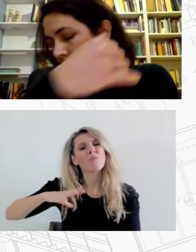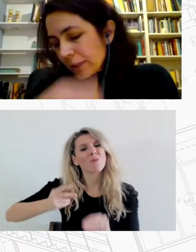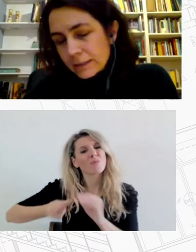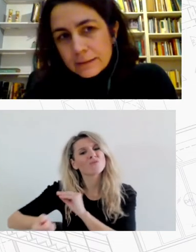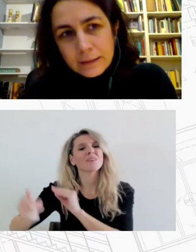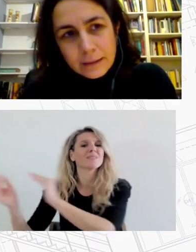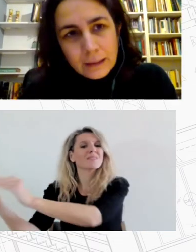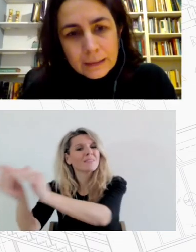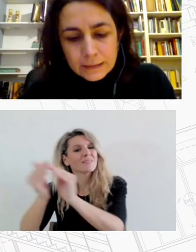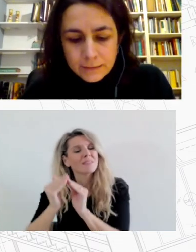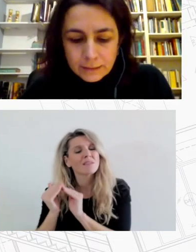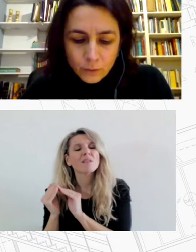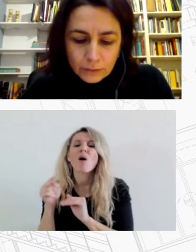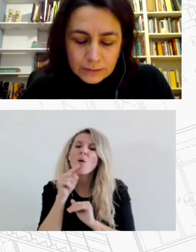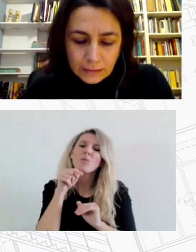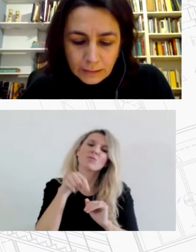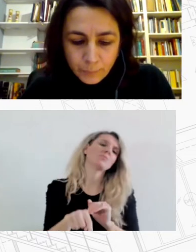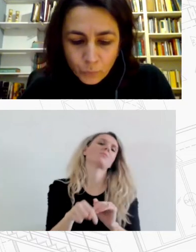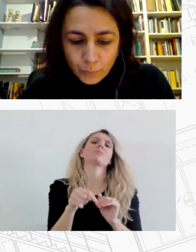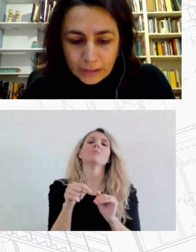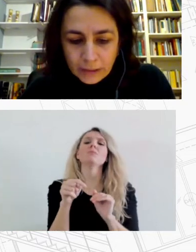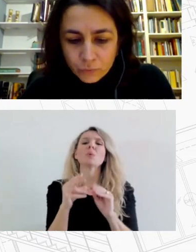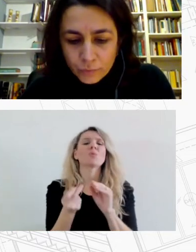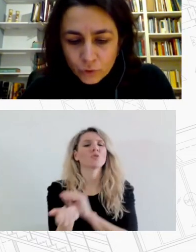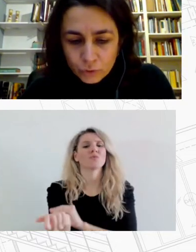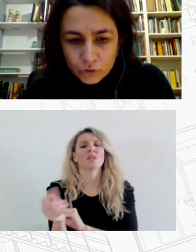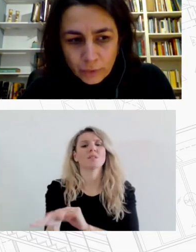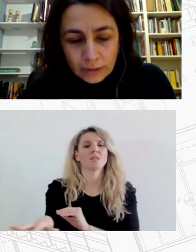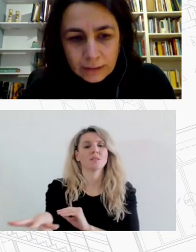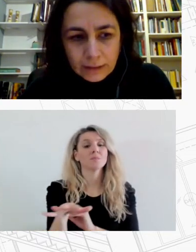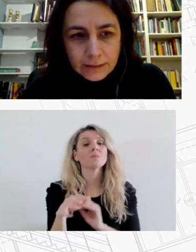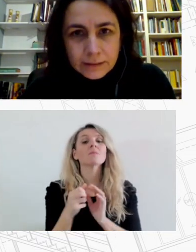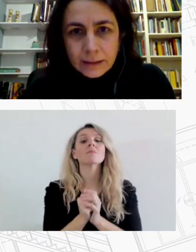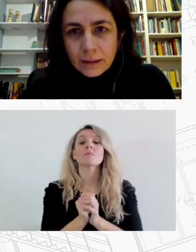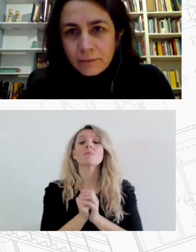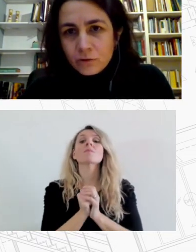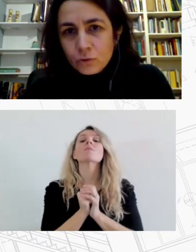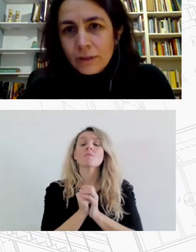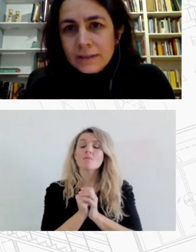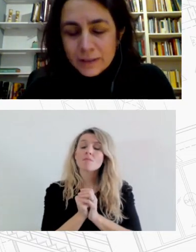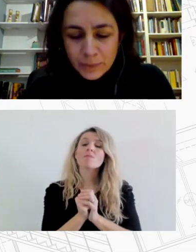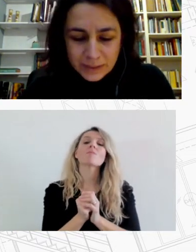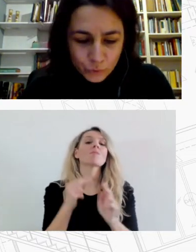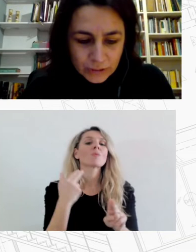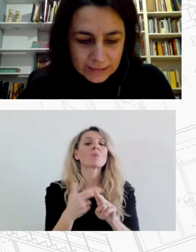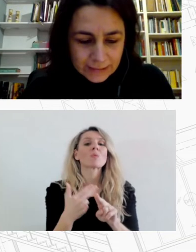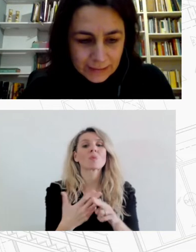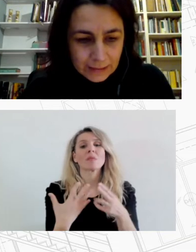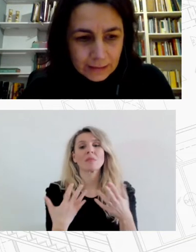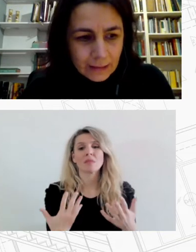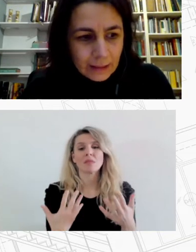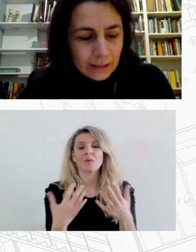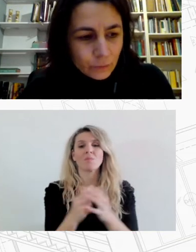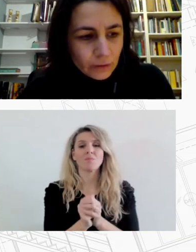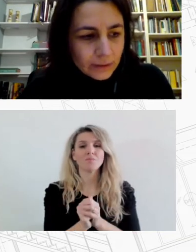Κάποιες έτσι ελληνικές ιδιαιτερότητες που περιγράφουν νομίζω και το σημείο εκκίνησης και βάζω το διαστάσεις μιας απουσίας γιατί